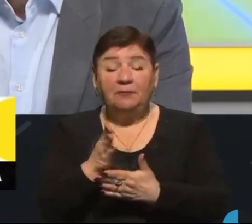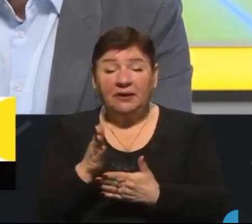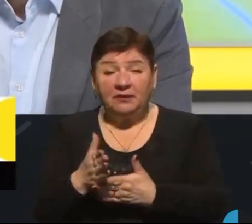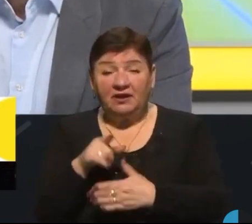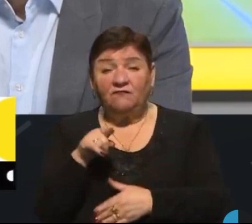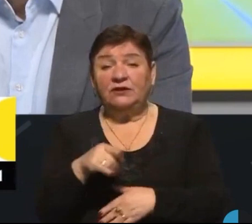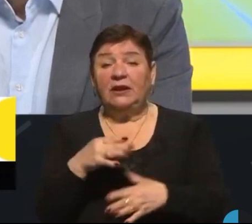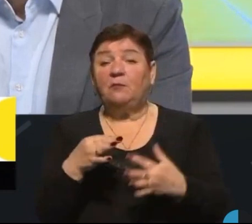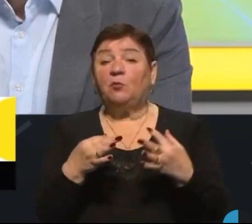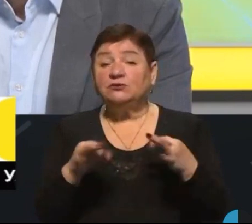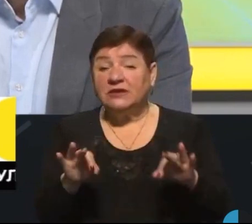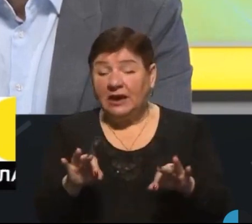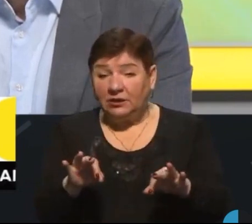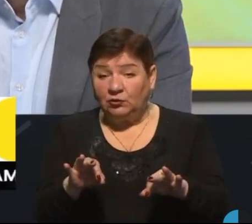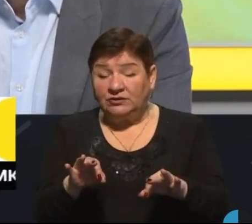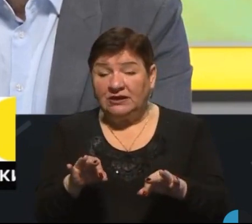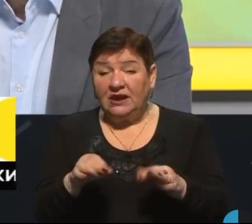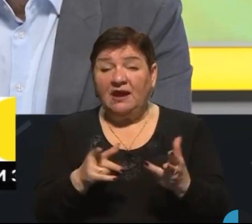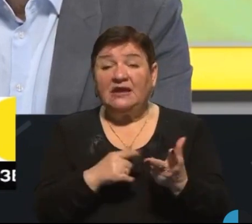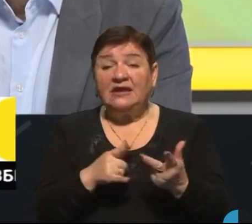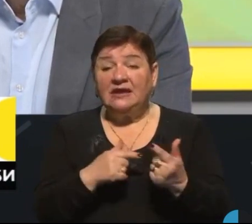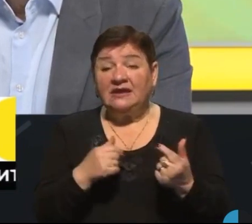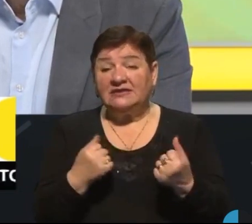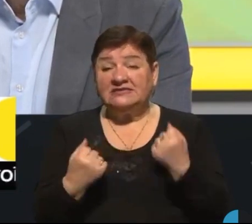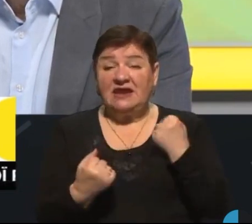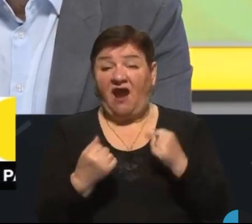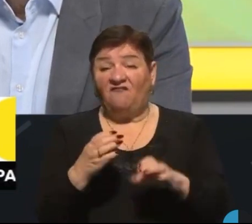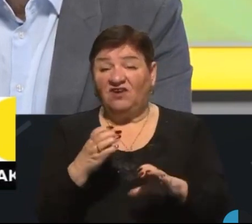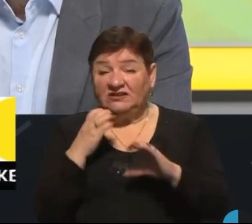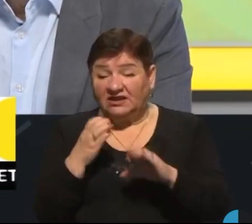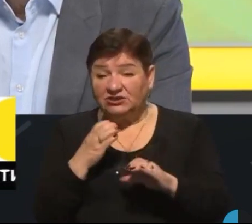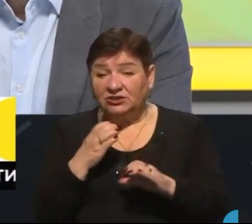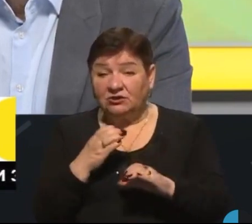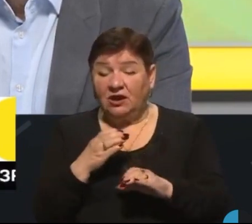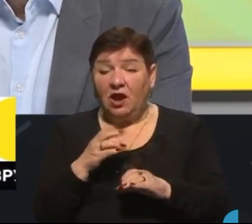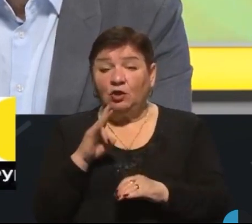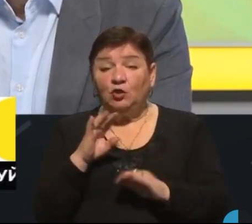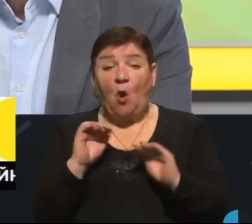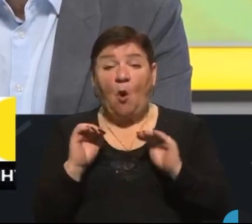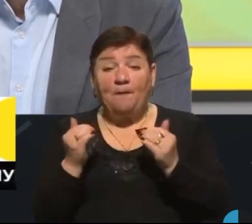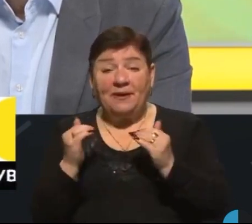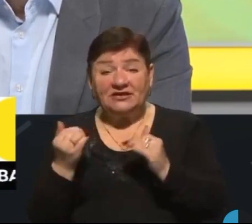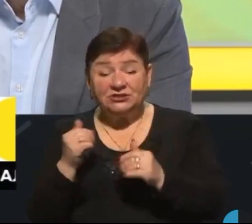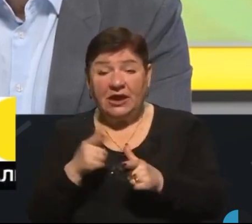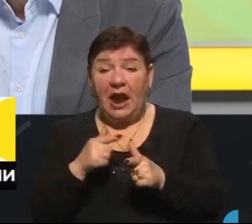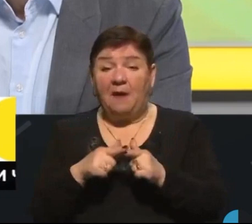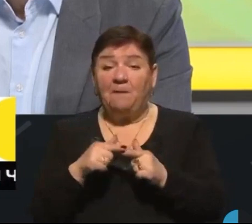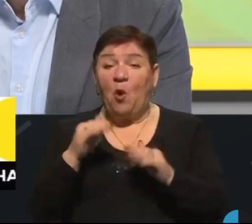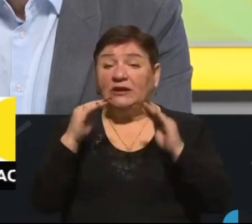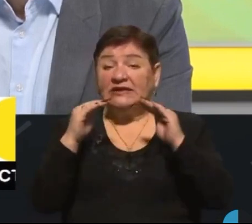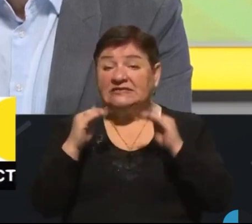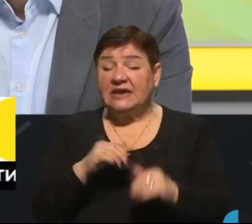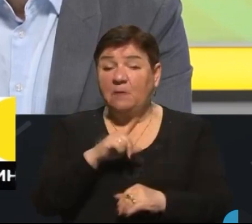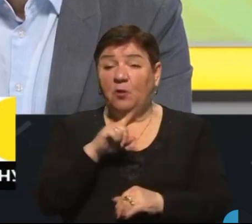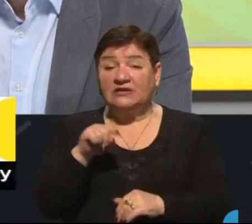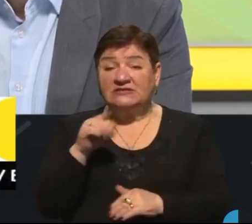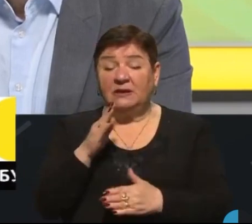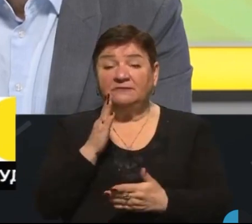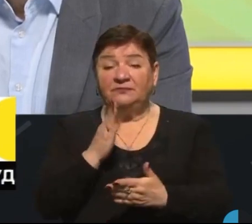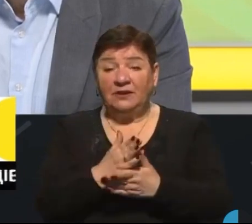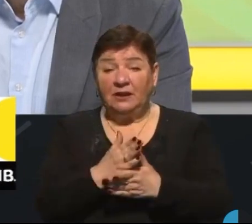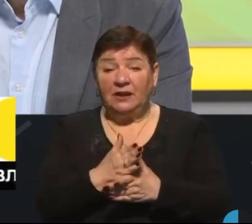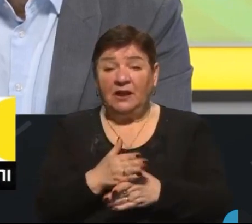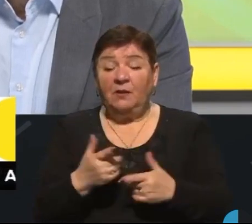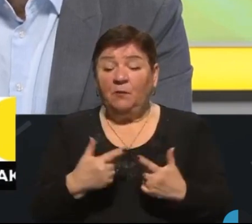пропускають певну кількість вантажівок, але вкрай обмежено, або низький показник маємо по напрямку пункту